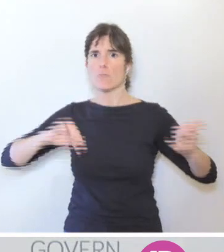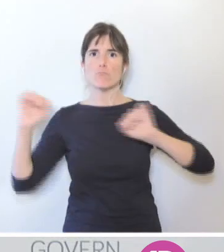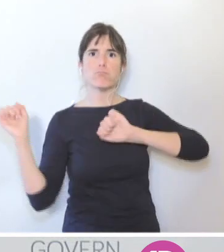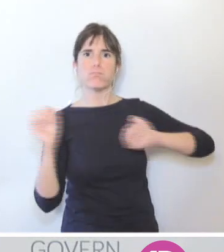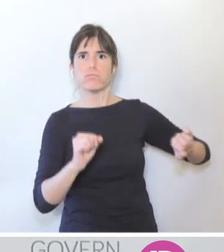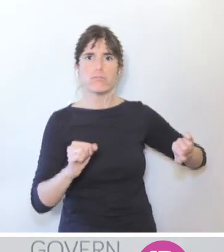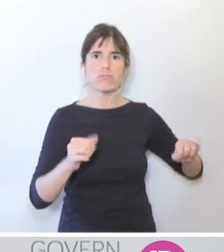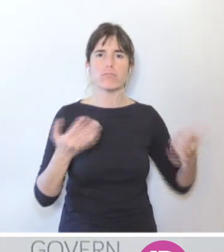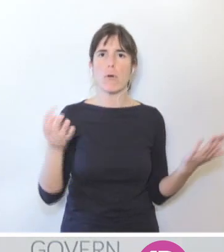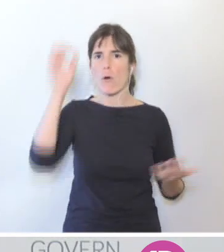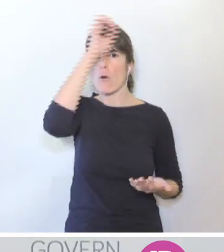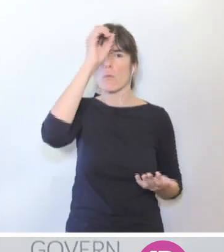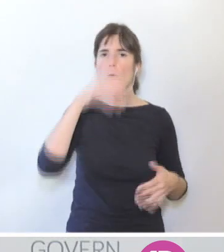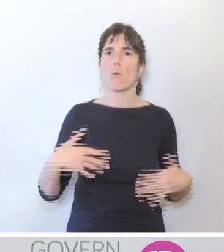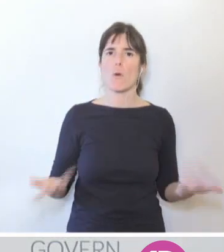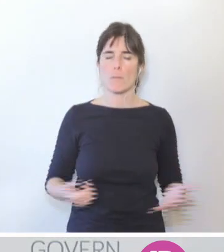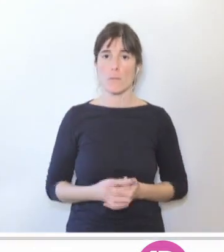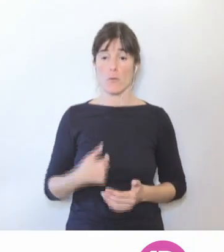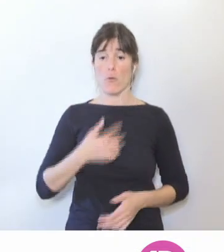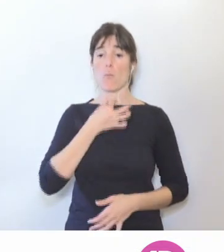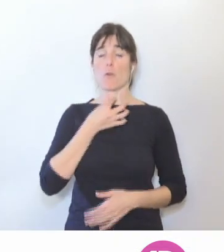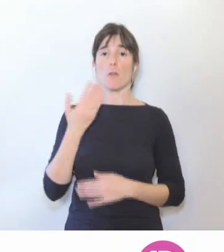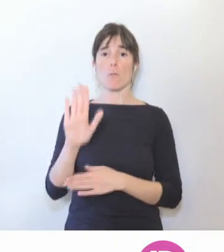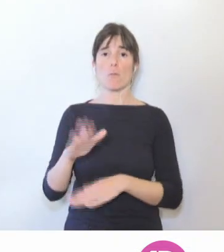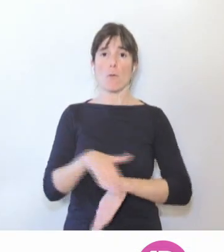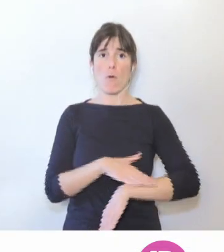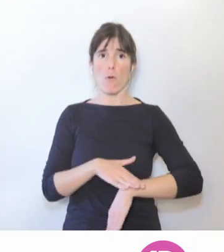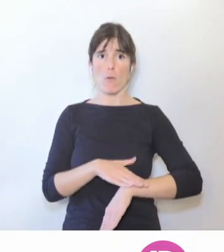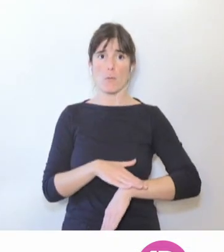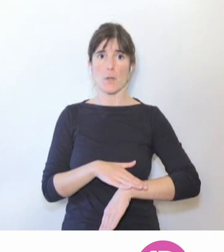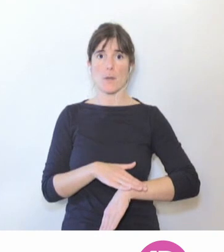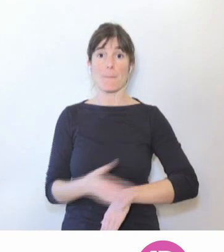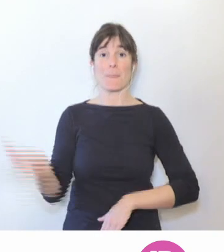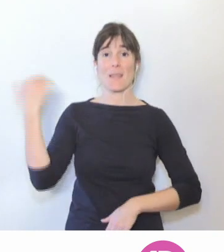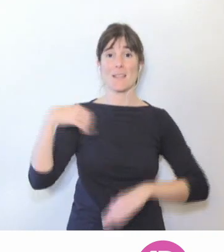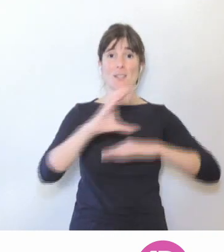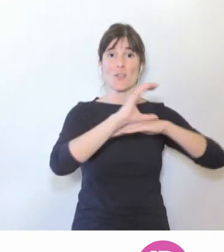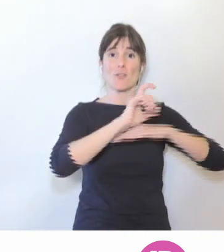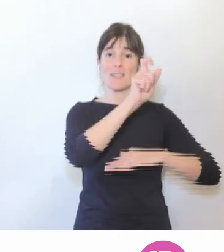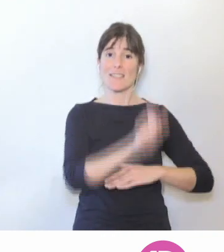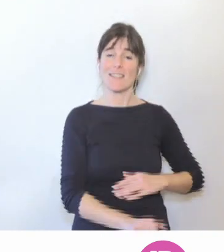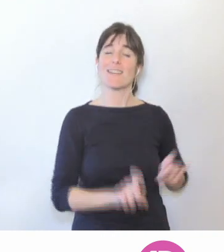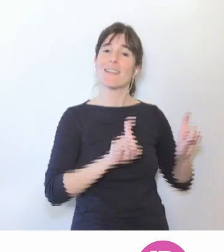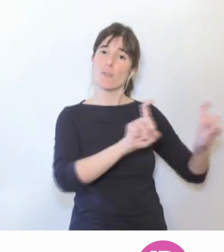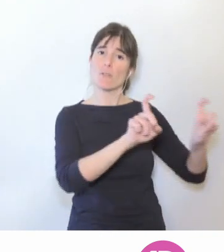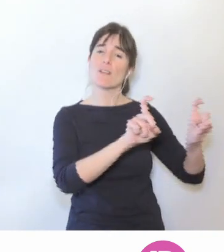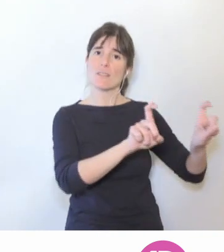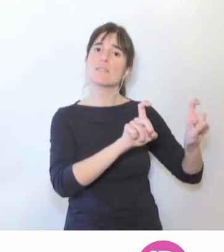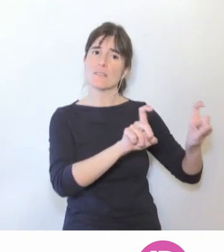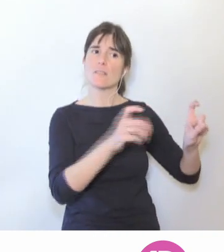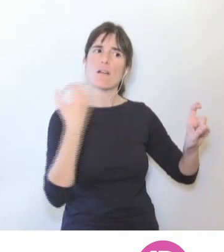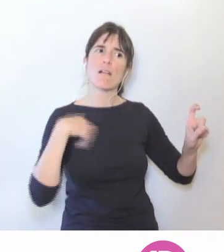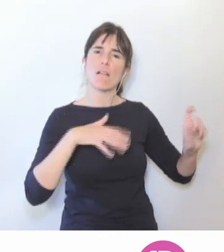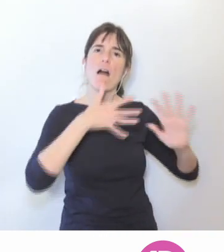Bé, jo com a portugues del govern m'ho han manifestat al conseller d'Educació. Vull dir, s